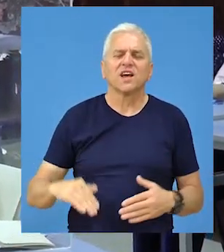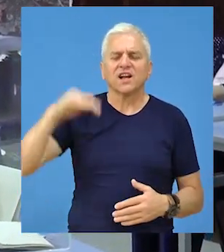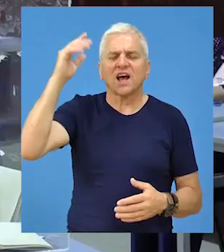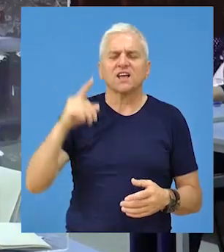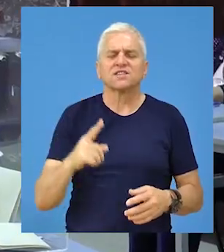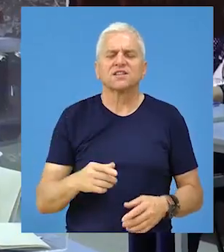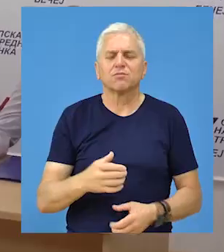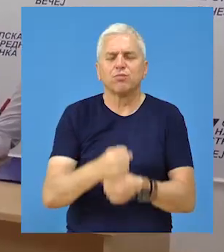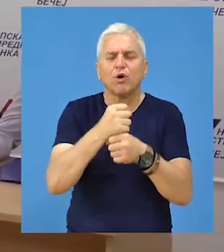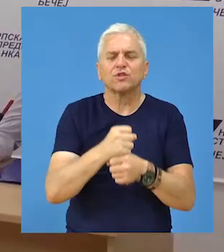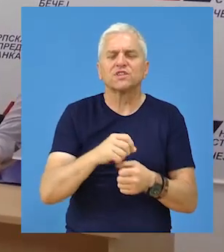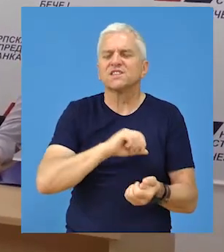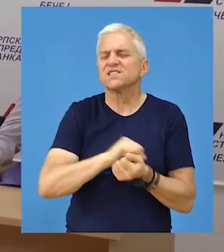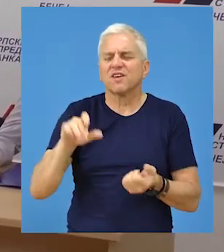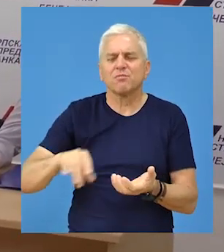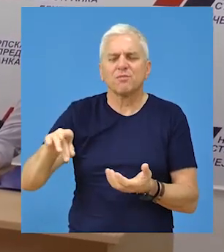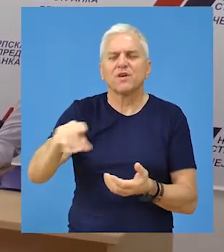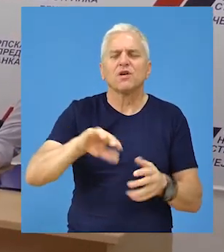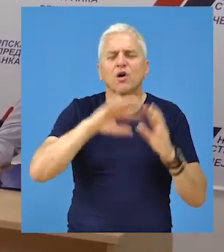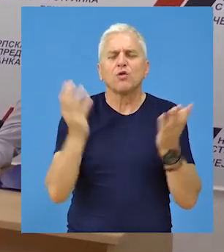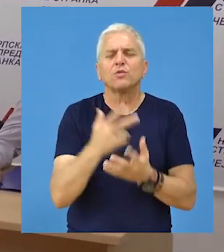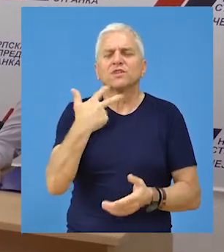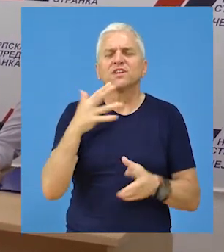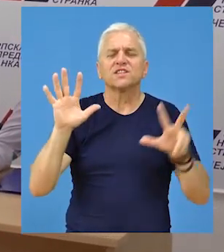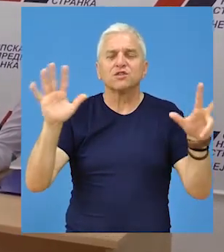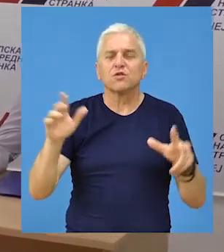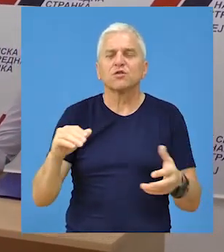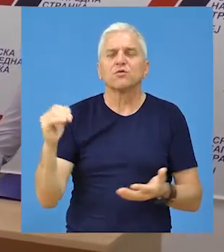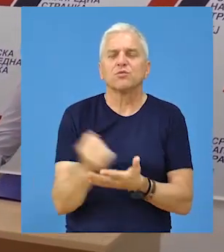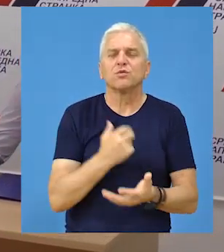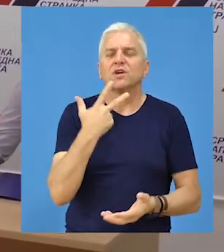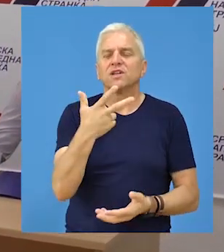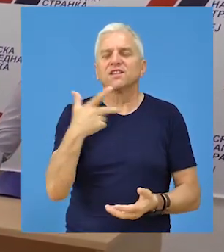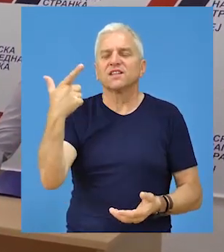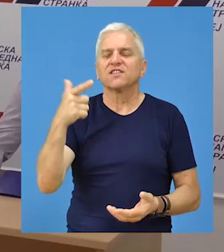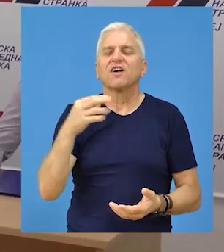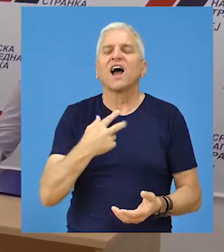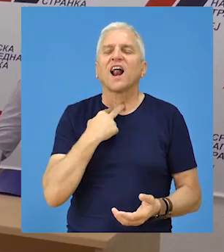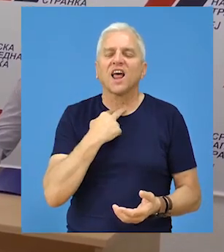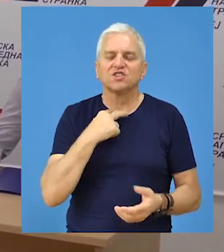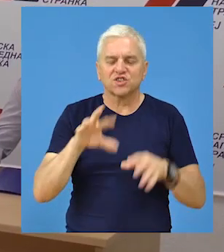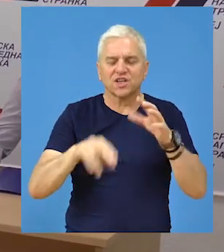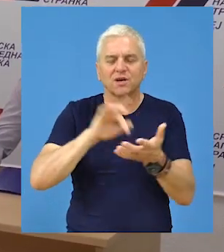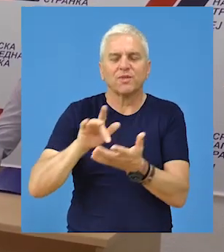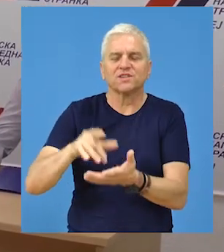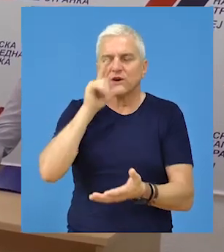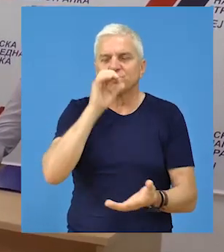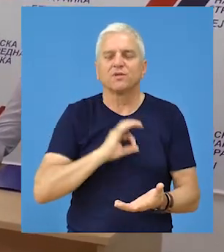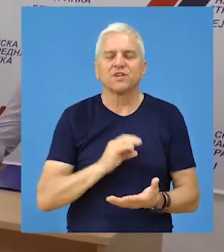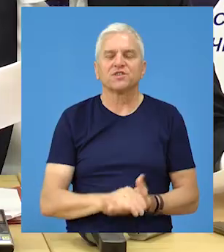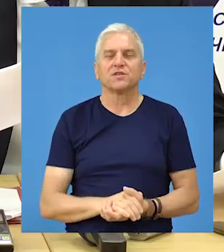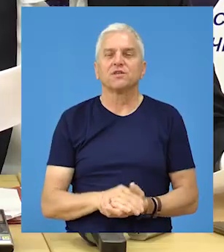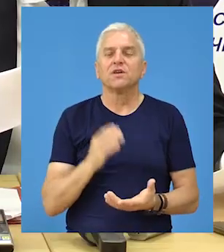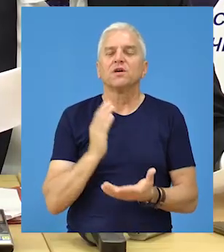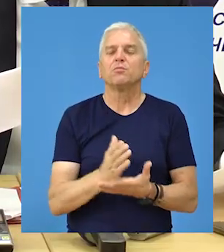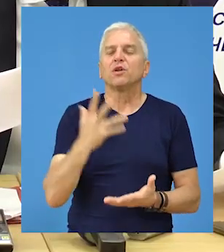svim biračkim mestima, te da su od ukupno 38 pobedili na 32 glasačka mesta u opštini Bečeji.